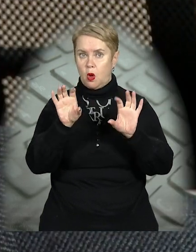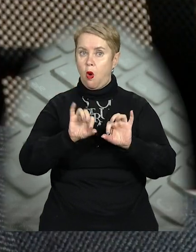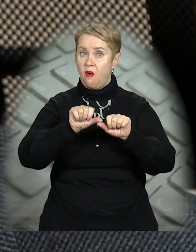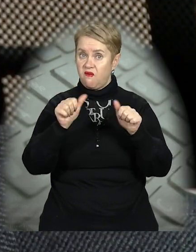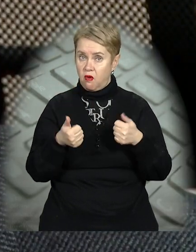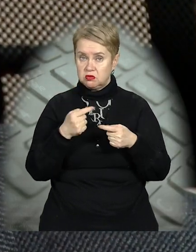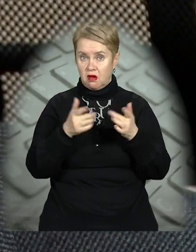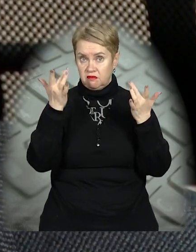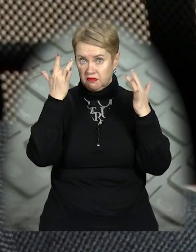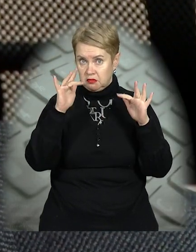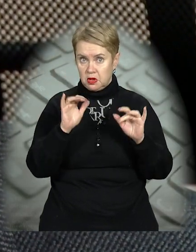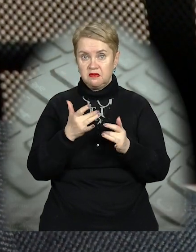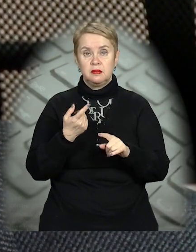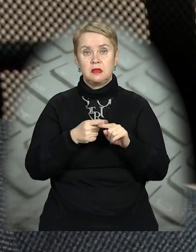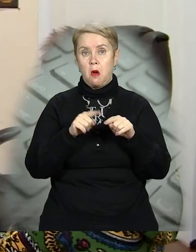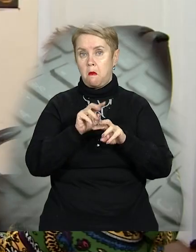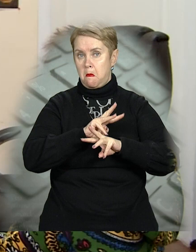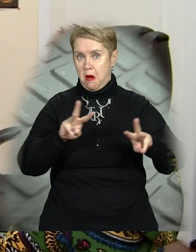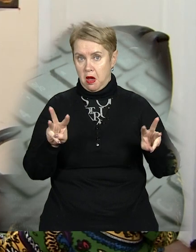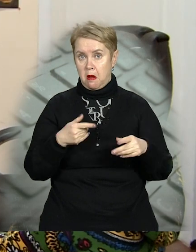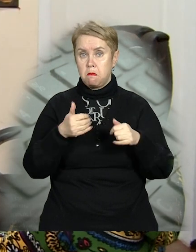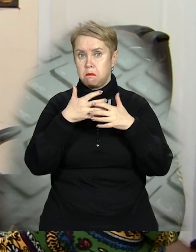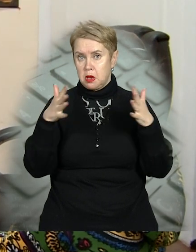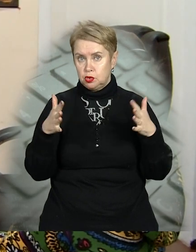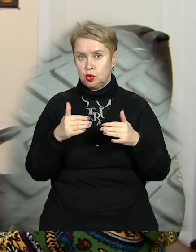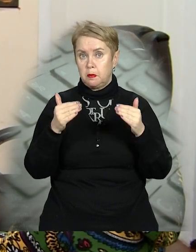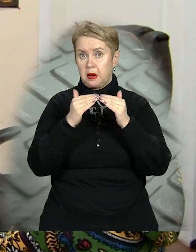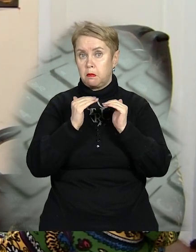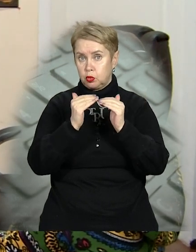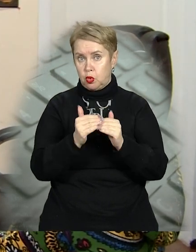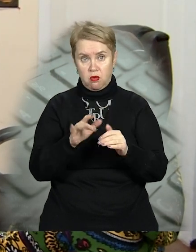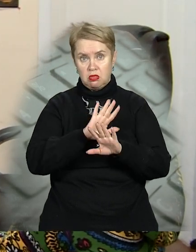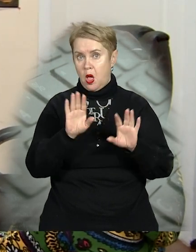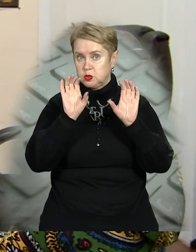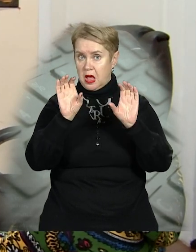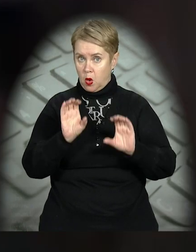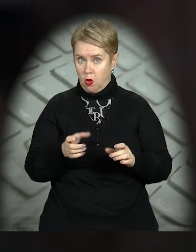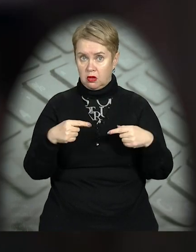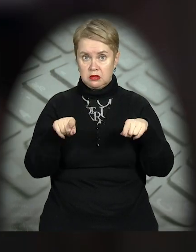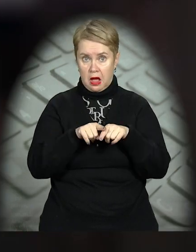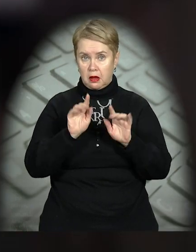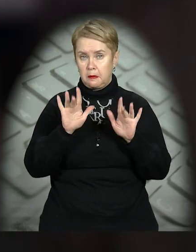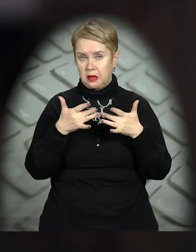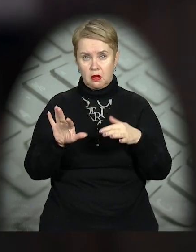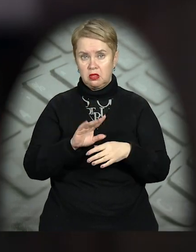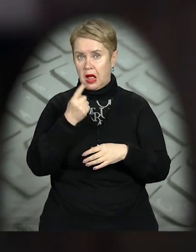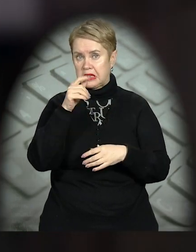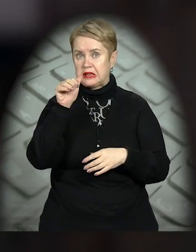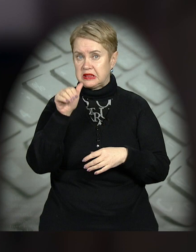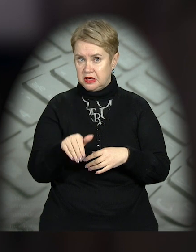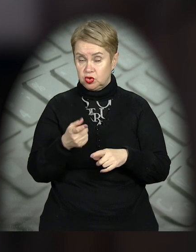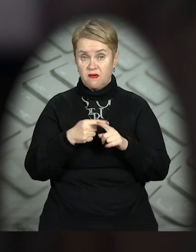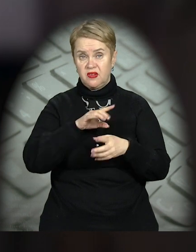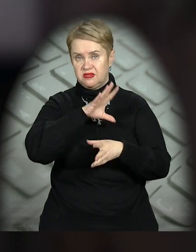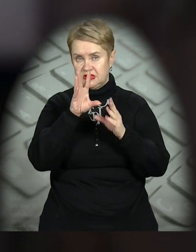Цей випадок, скоріше, виняток, кажуть в мерії. Переважна більшість прибудов у Дніпрі не узаконені. Таких підрахували не одна тисяча.